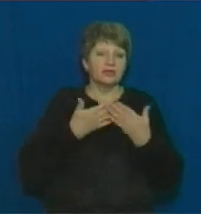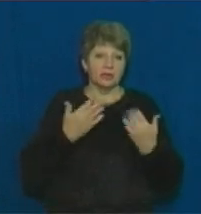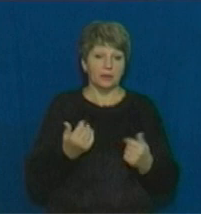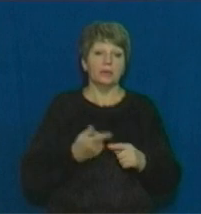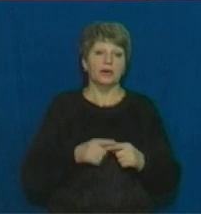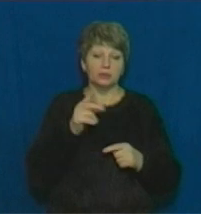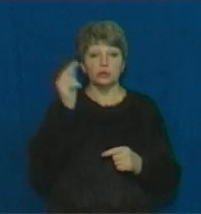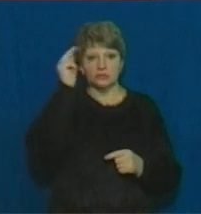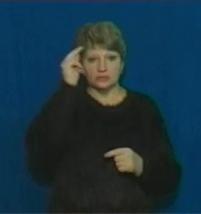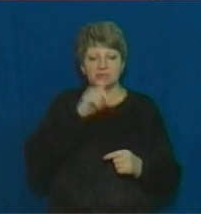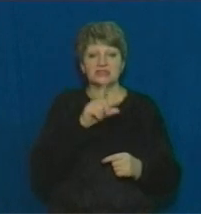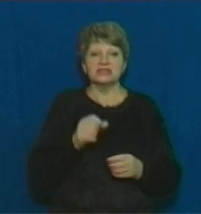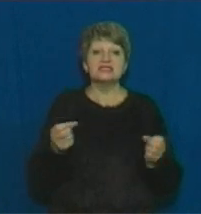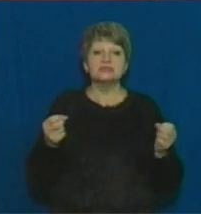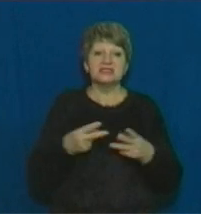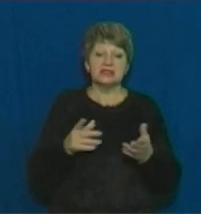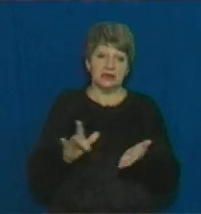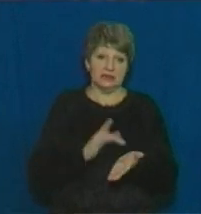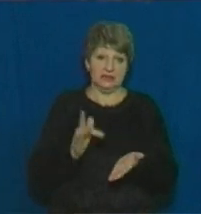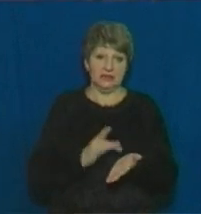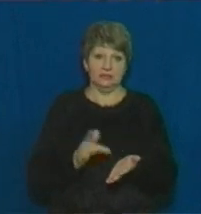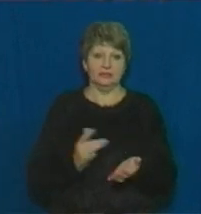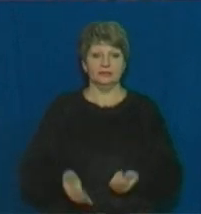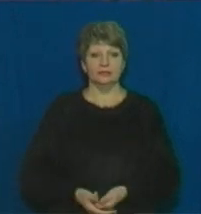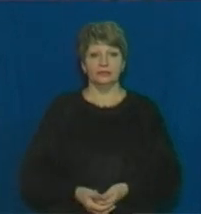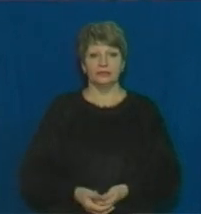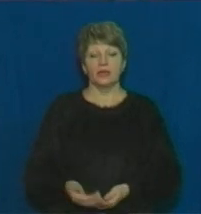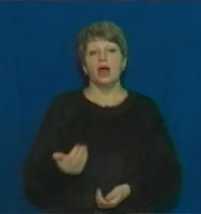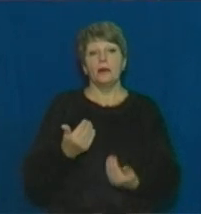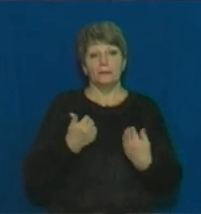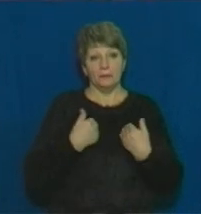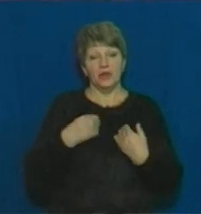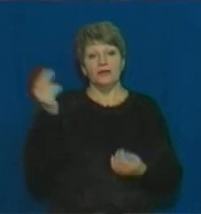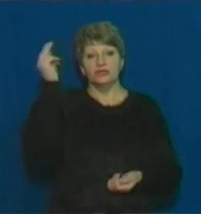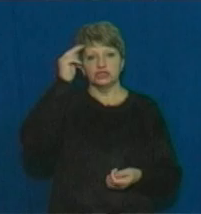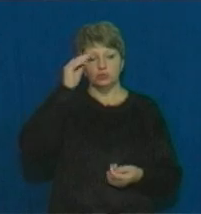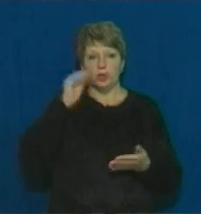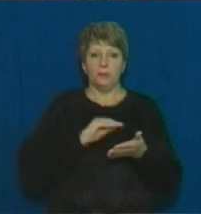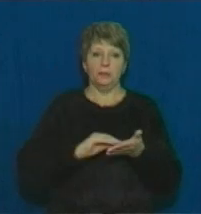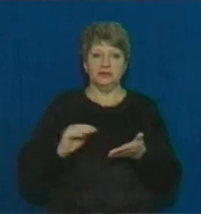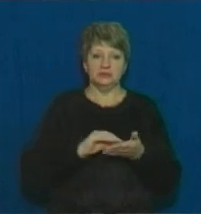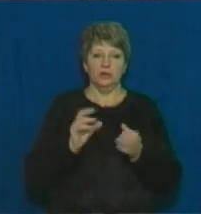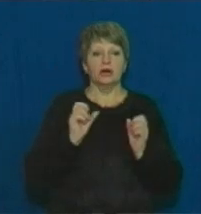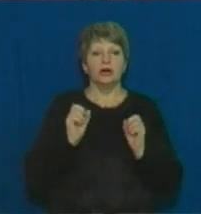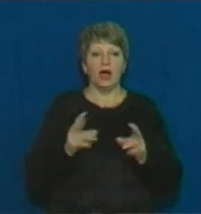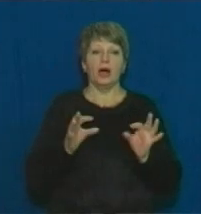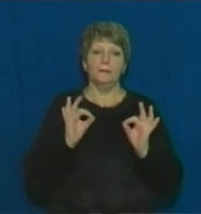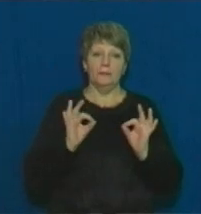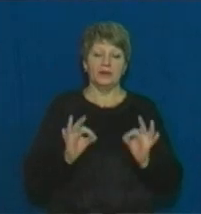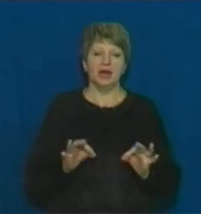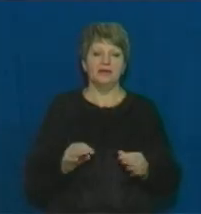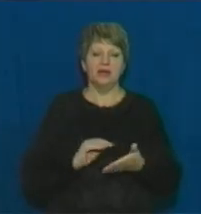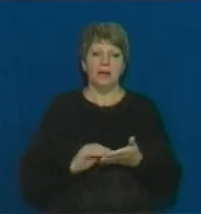тому вони навчаються за спеціальними зошитами. Ми вчимося писати, як правильно писати